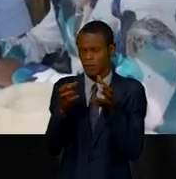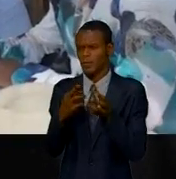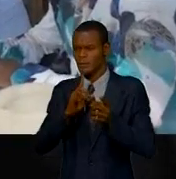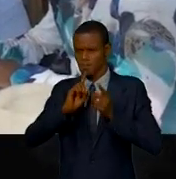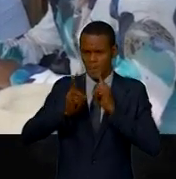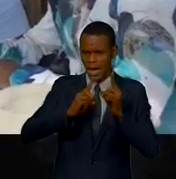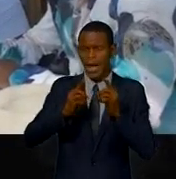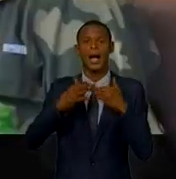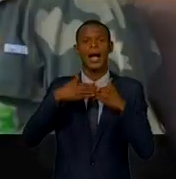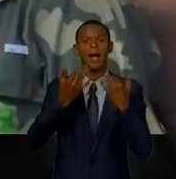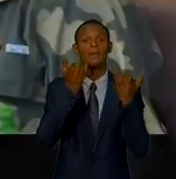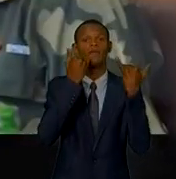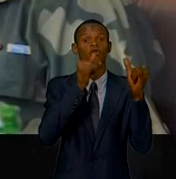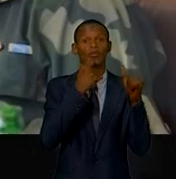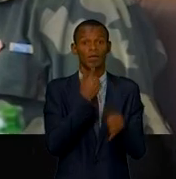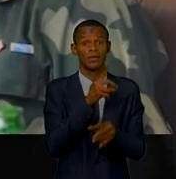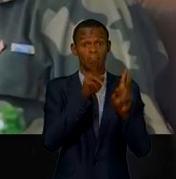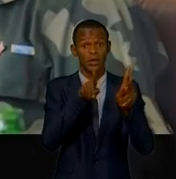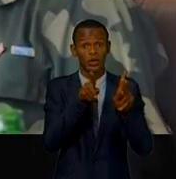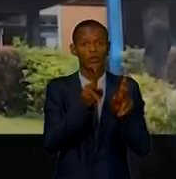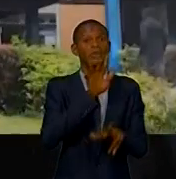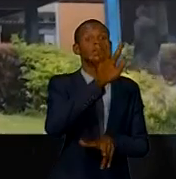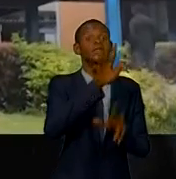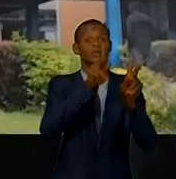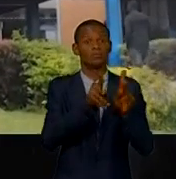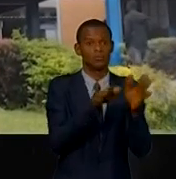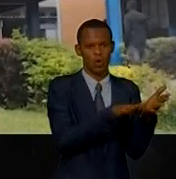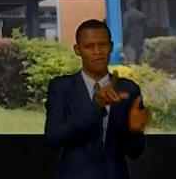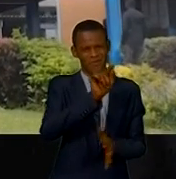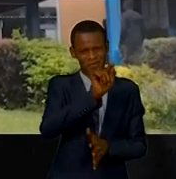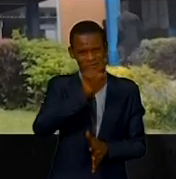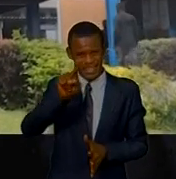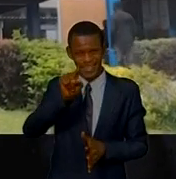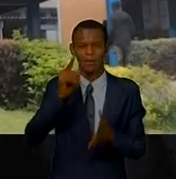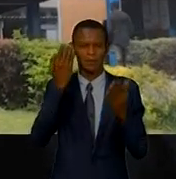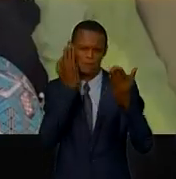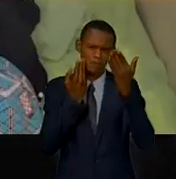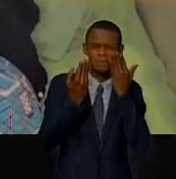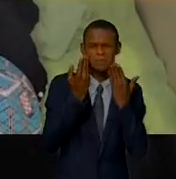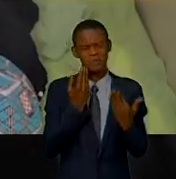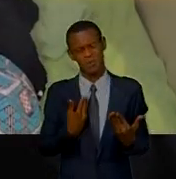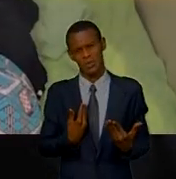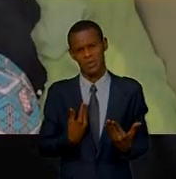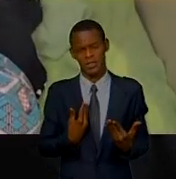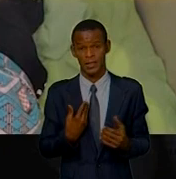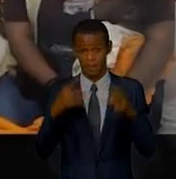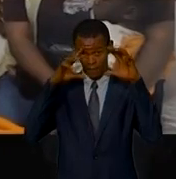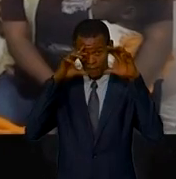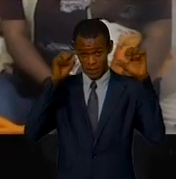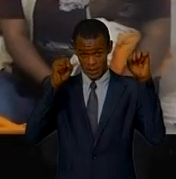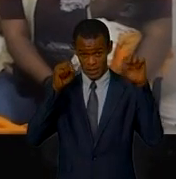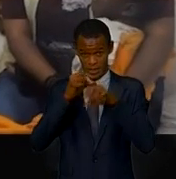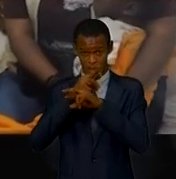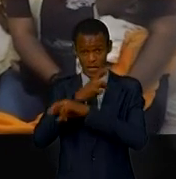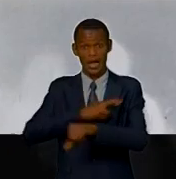morts et 16 blessés. Saisi de cet accident mortel, le chef de l'État, Félix Antoine Tchisekedi, rassure de la